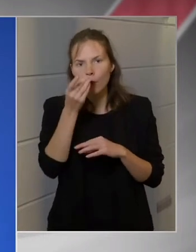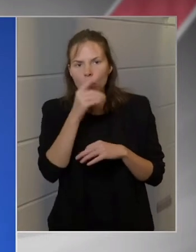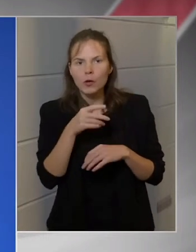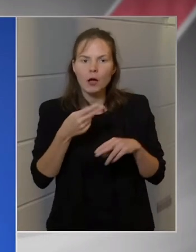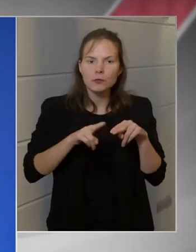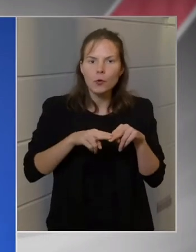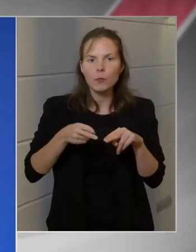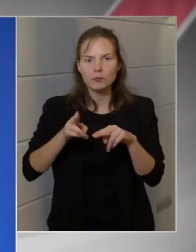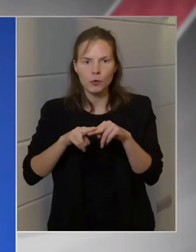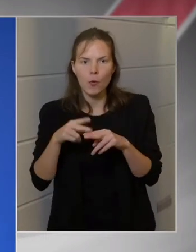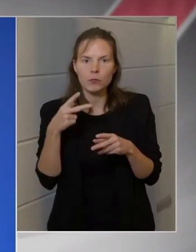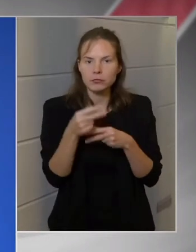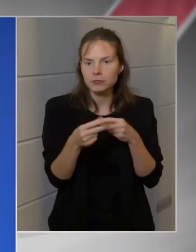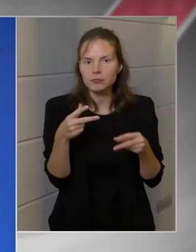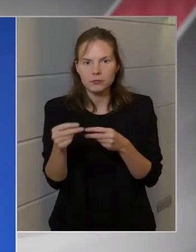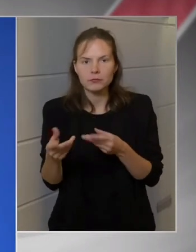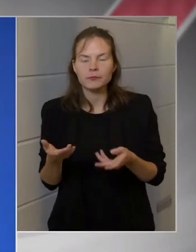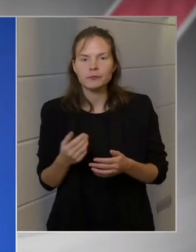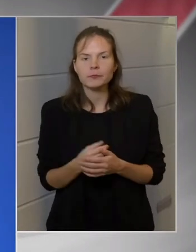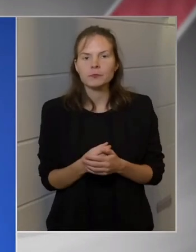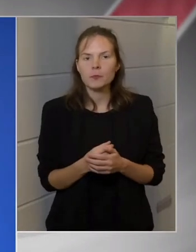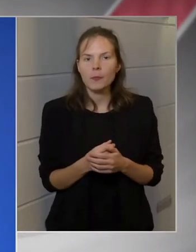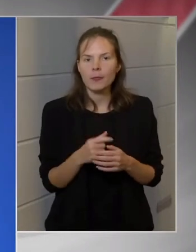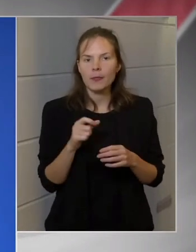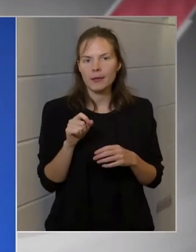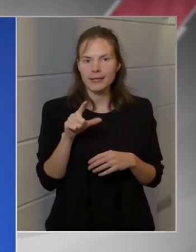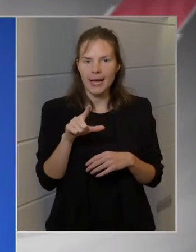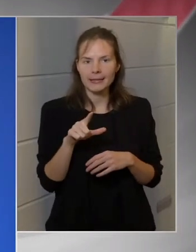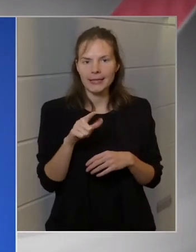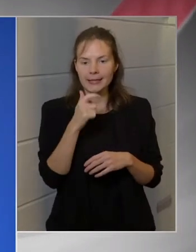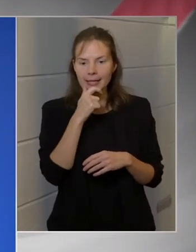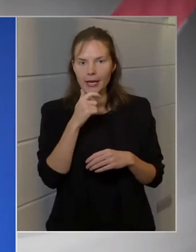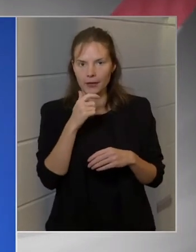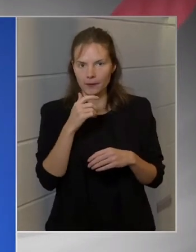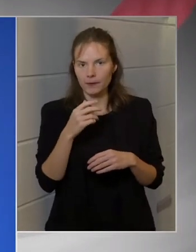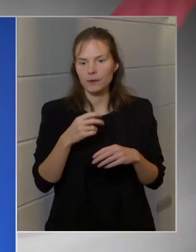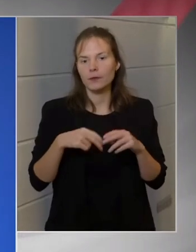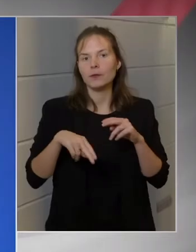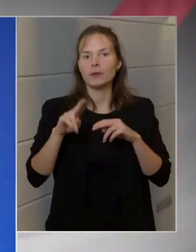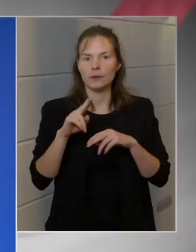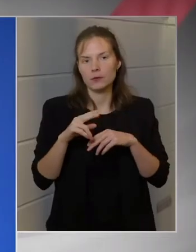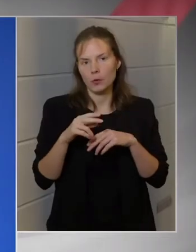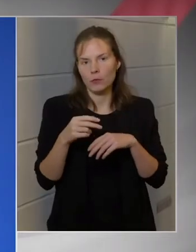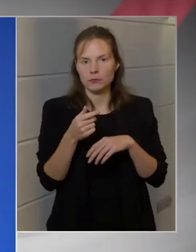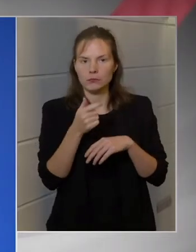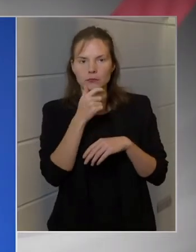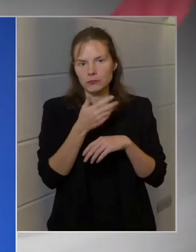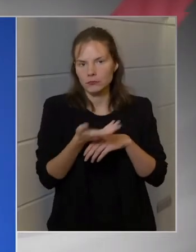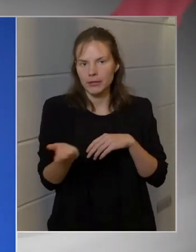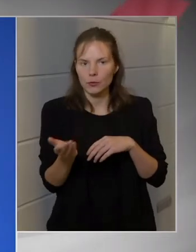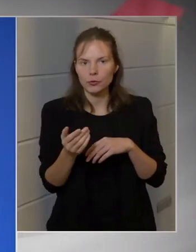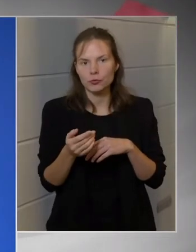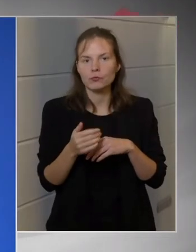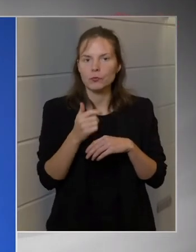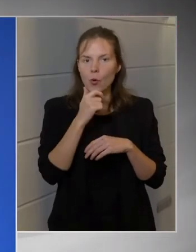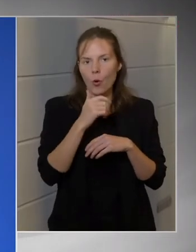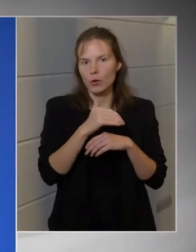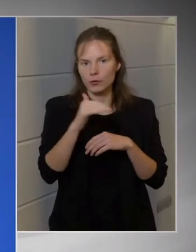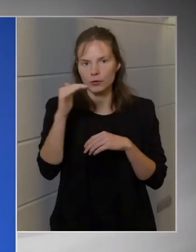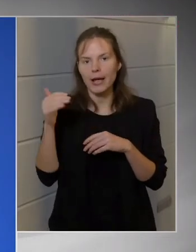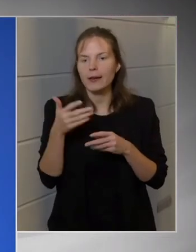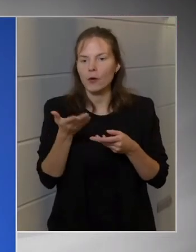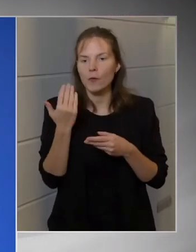minél többen beoltatnánk magukat. És miután a 12 év fölötti korosztálynak volt eddig lehetősége arra, hogy magát